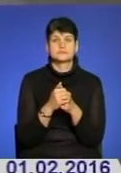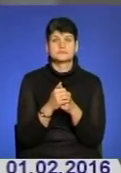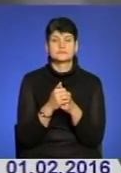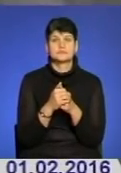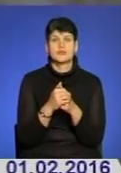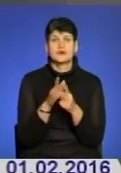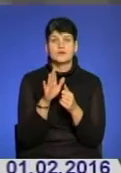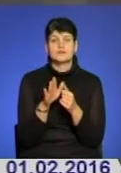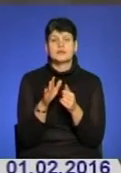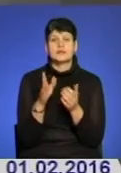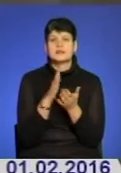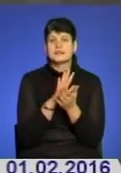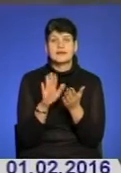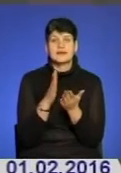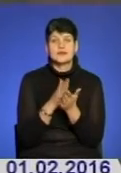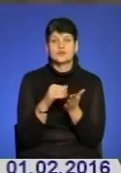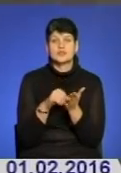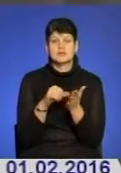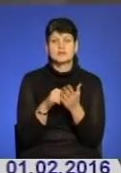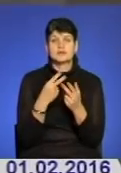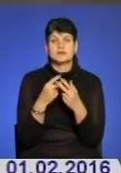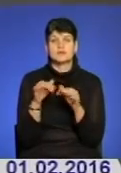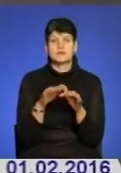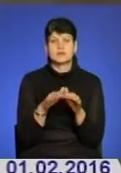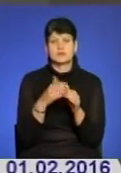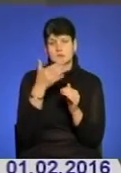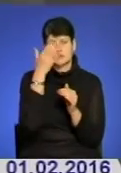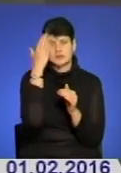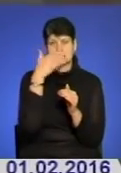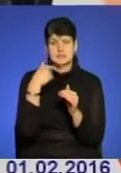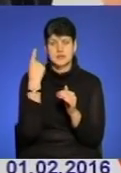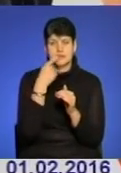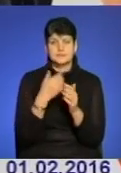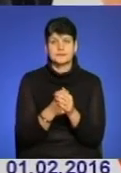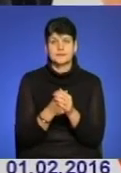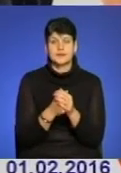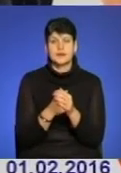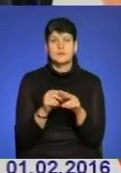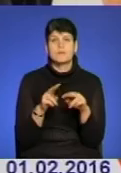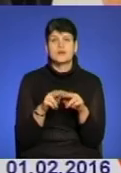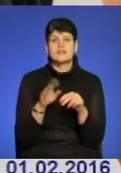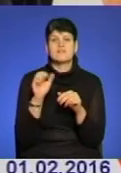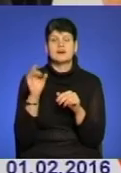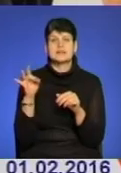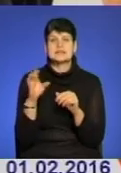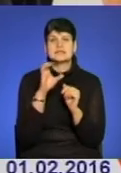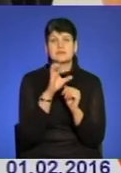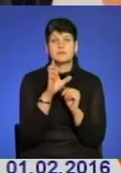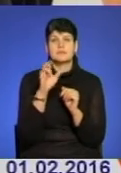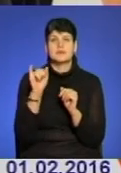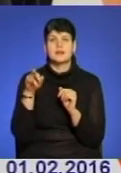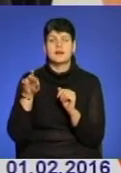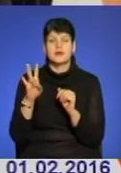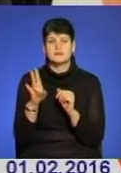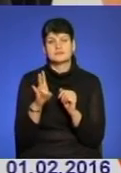Вона не є учасником кримінального провадження, тому обличчя закрили. Похресник-гвардинця Степан Білян спростував